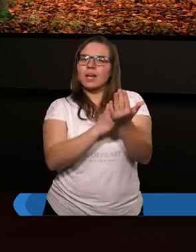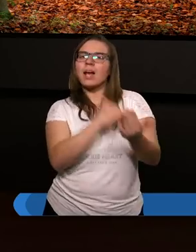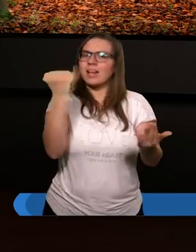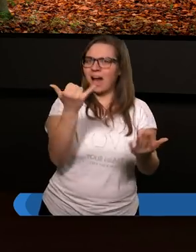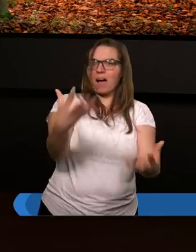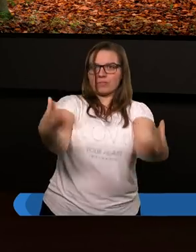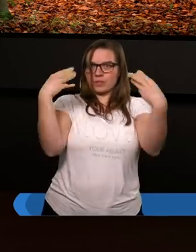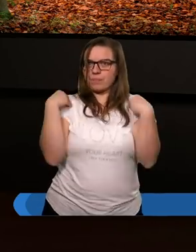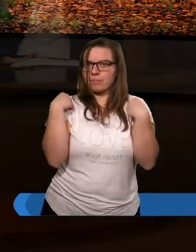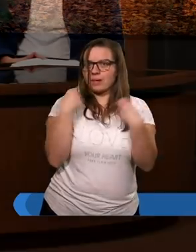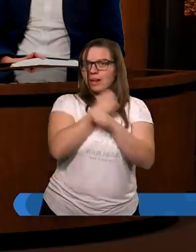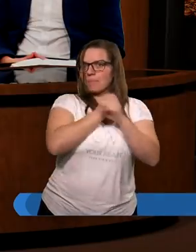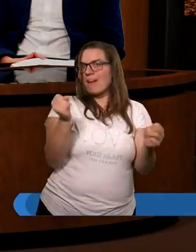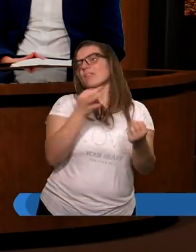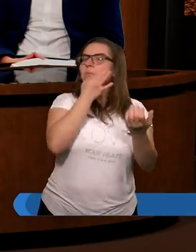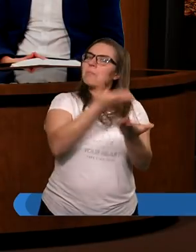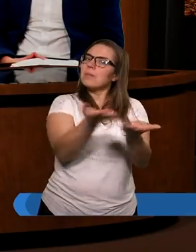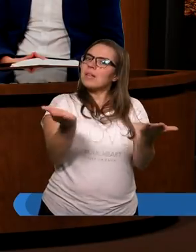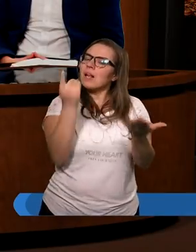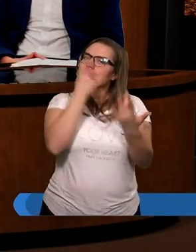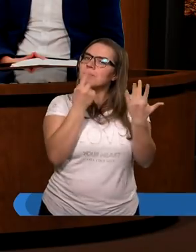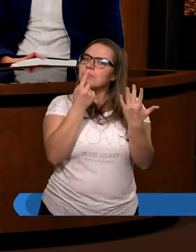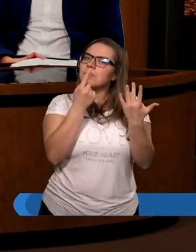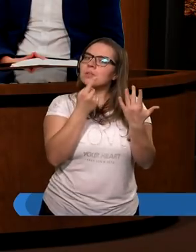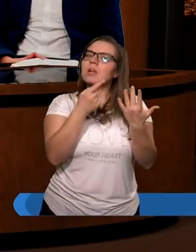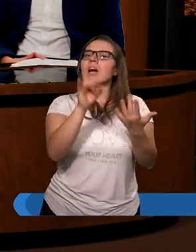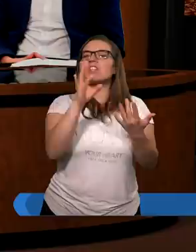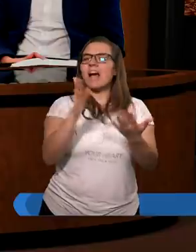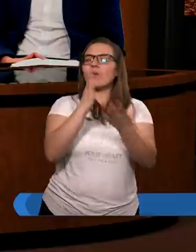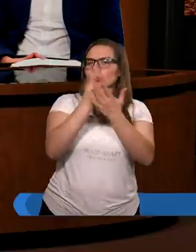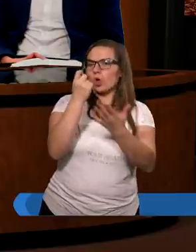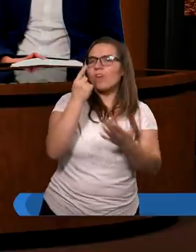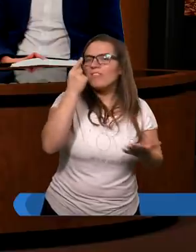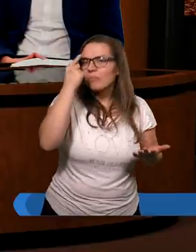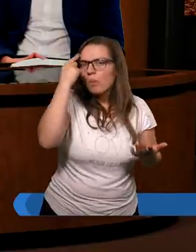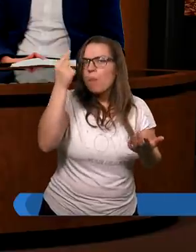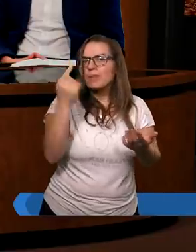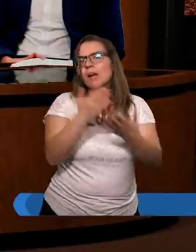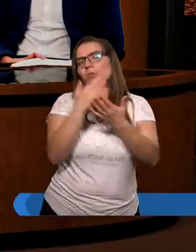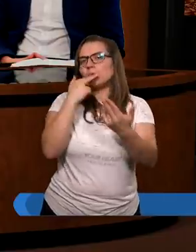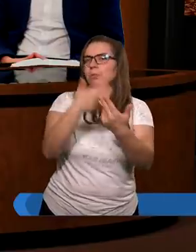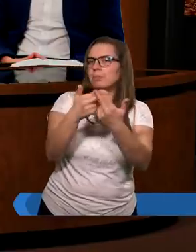dostąpimy zbawienia. I tu jak Grzegorz już trochę wspomniał,